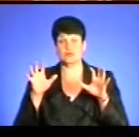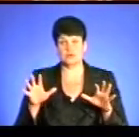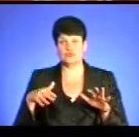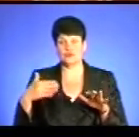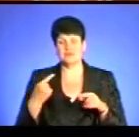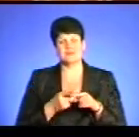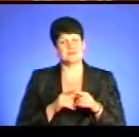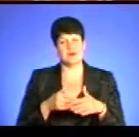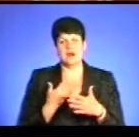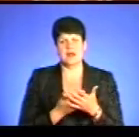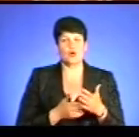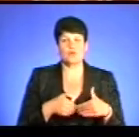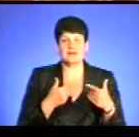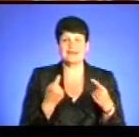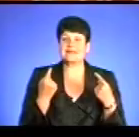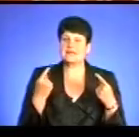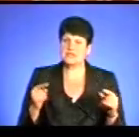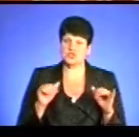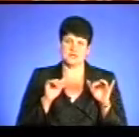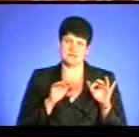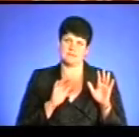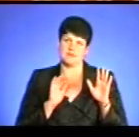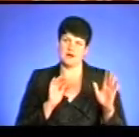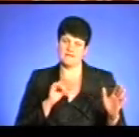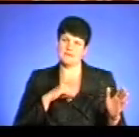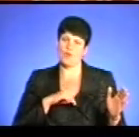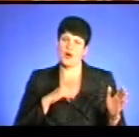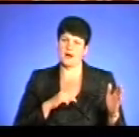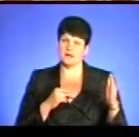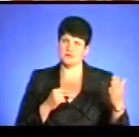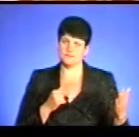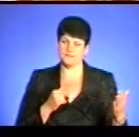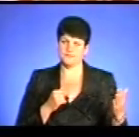рекомендаційний характер. Інша справа з моральної сторони.